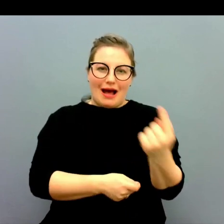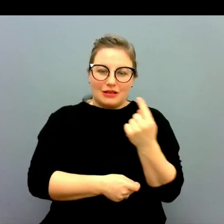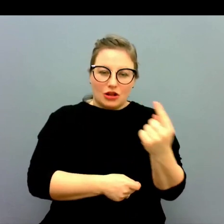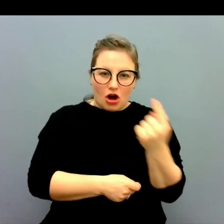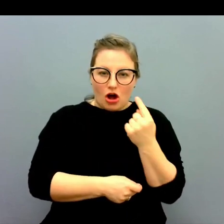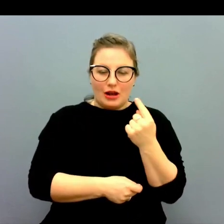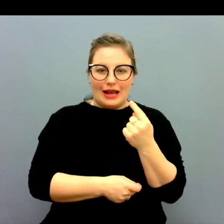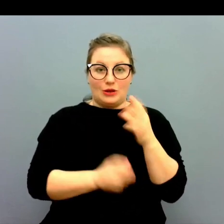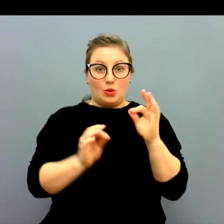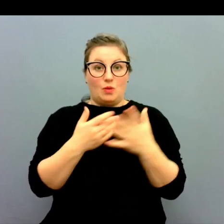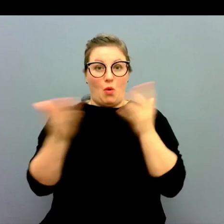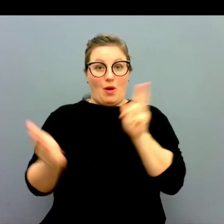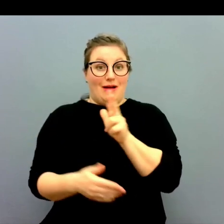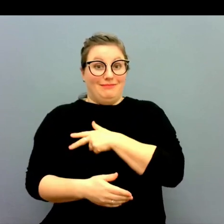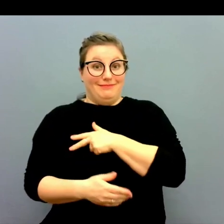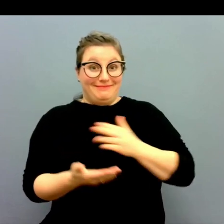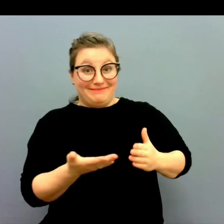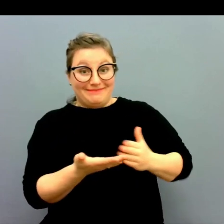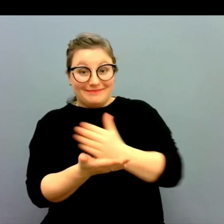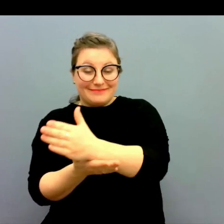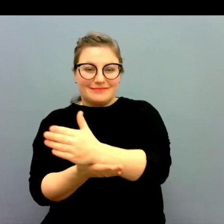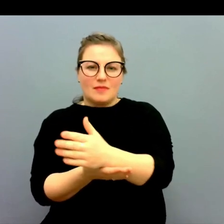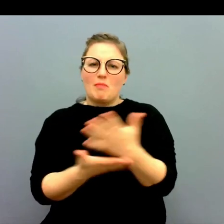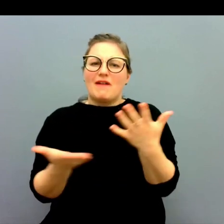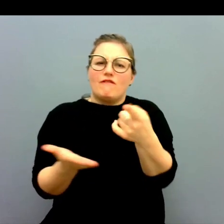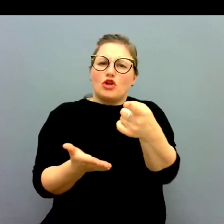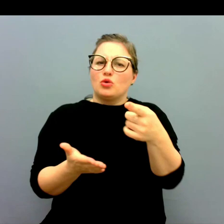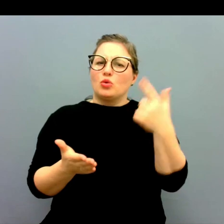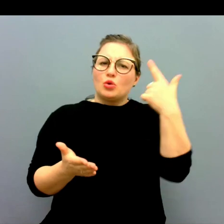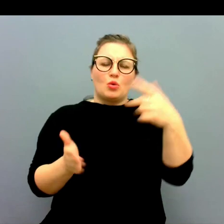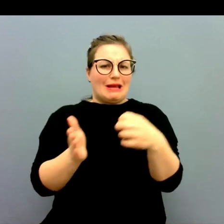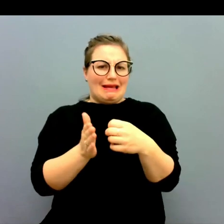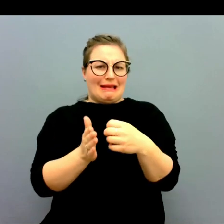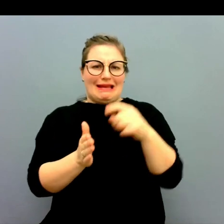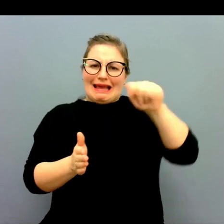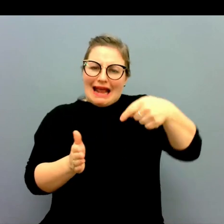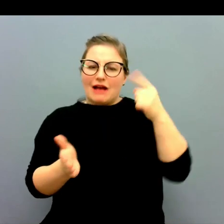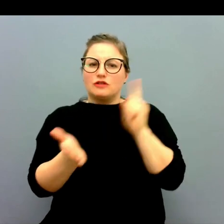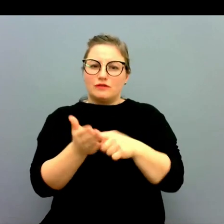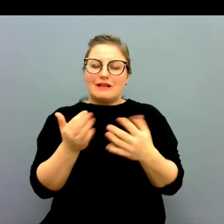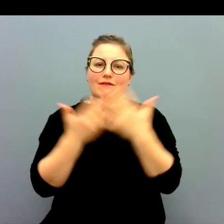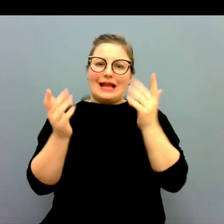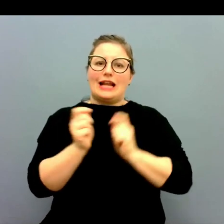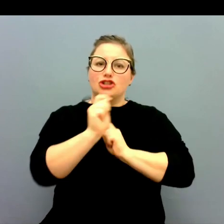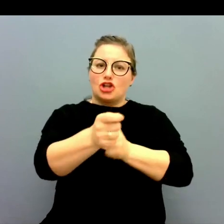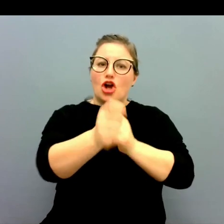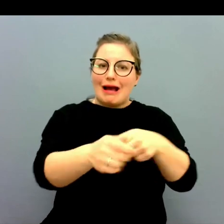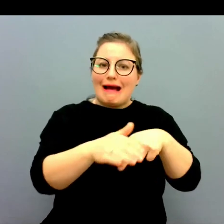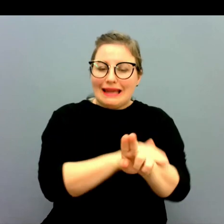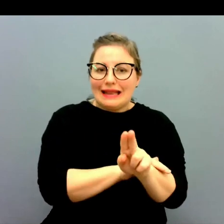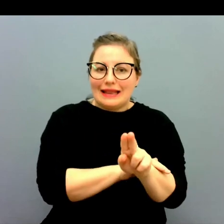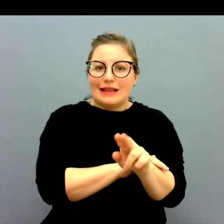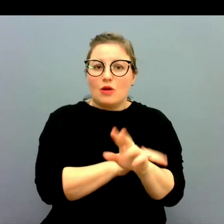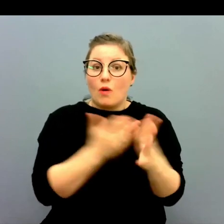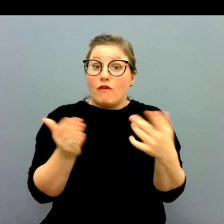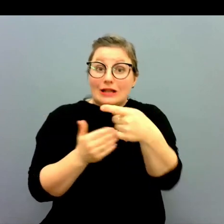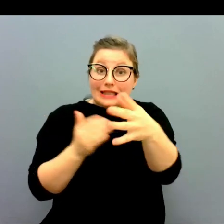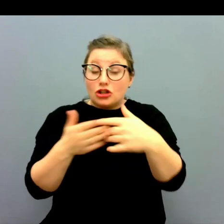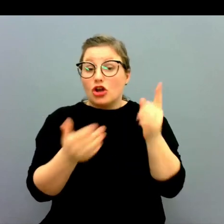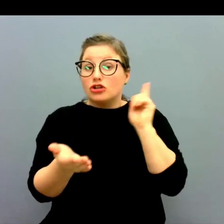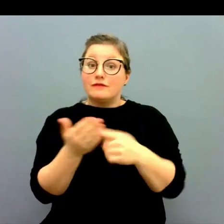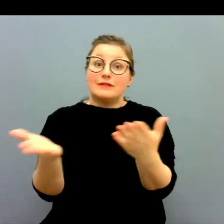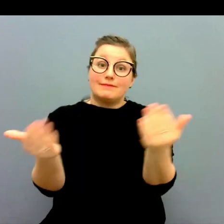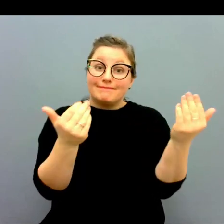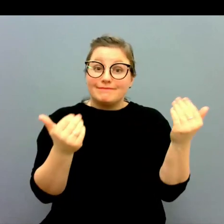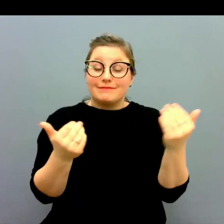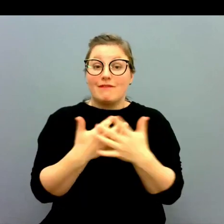genomströmningen. Men vad tror du behövs för att fler ska söka sig till utbildningarna? Och vad gör ni också för att locka